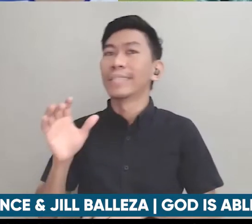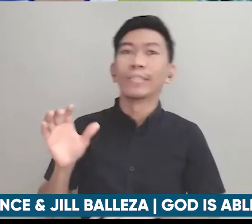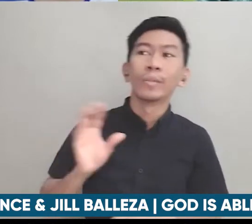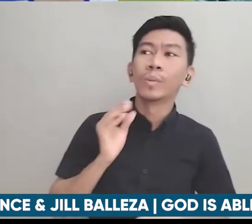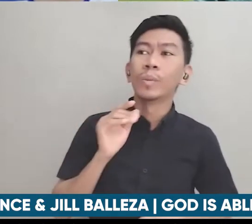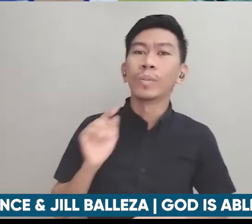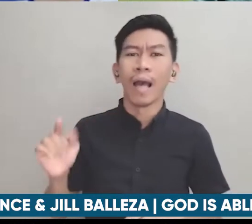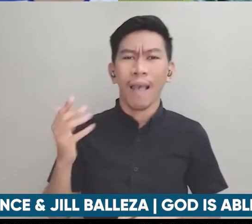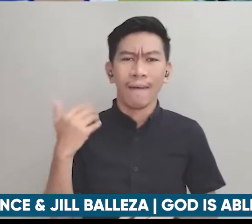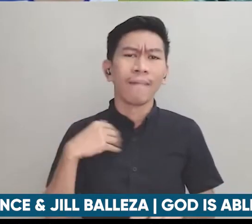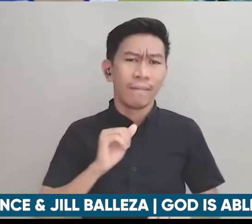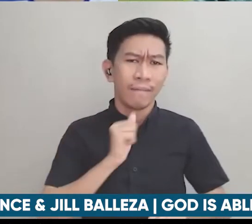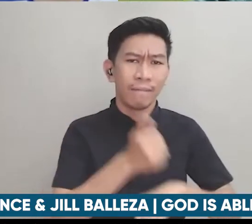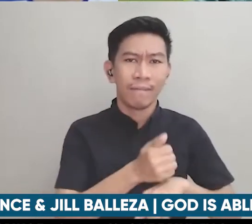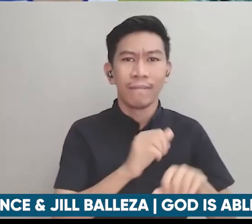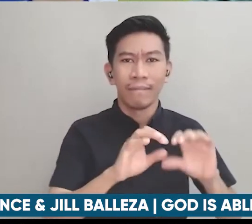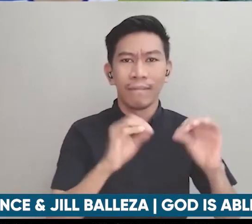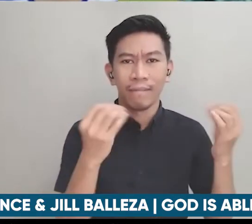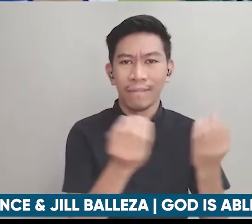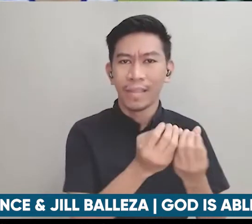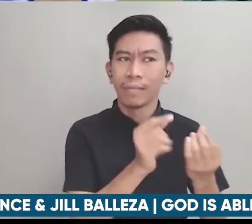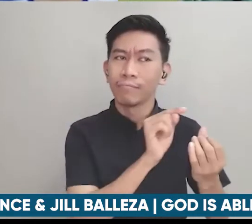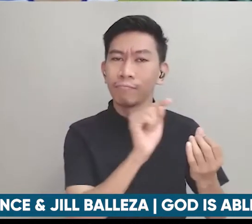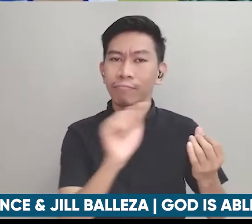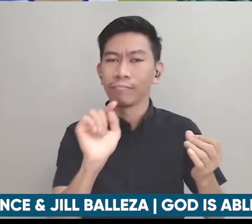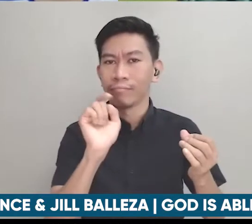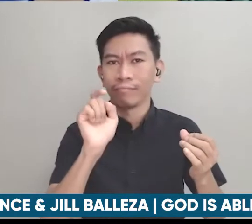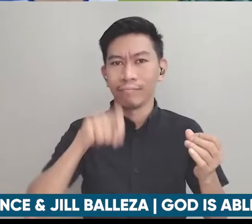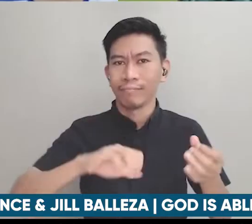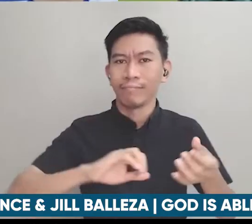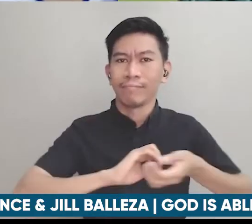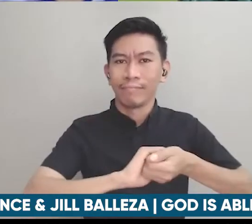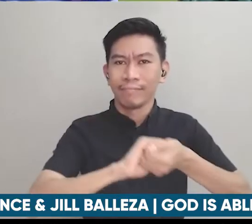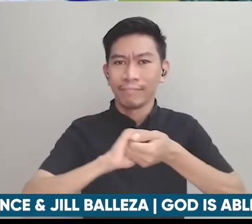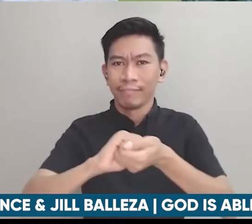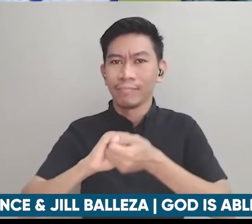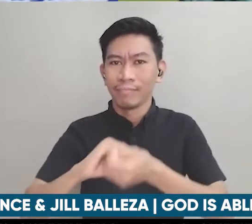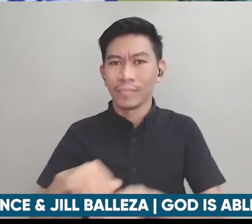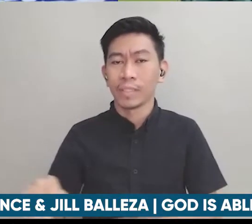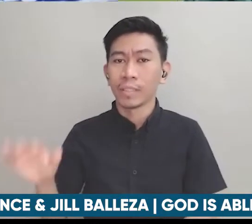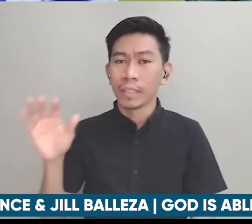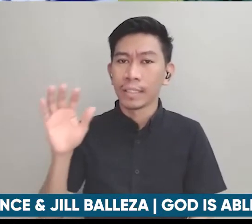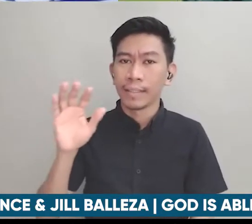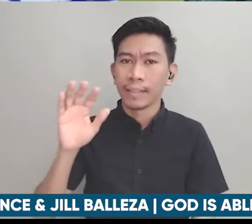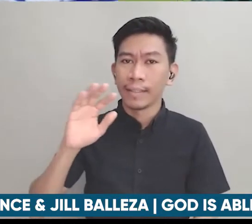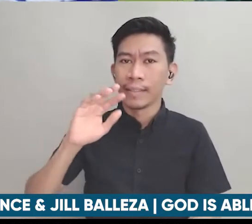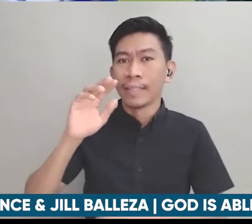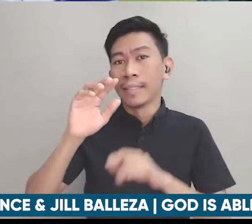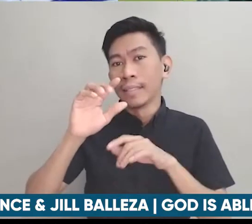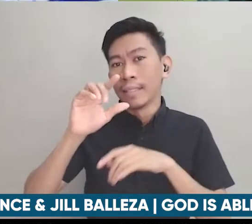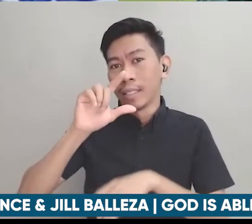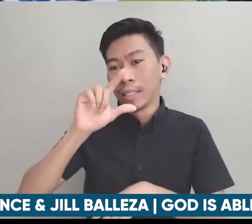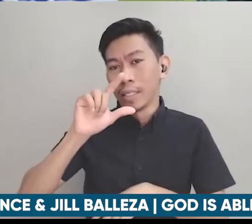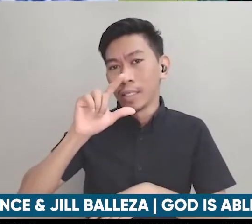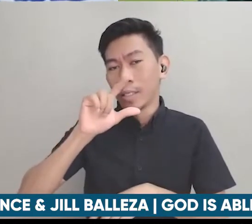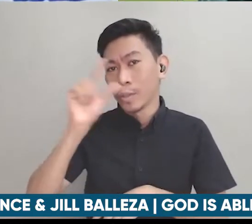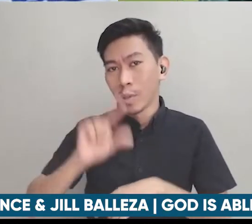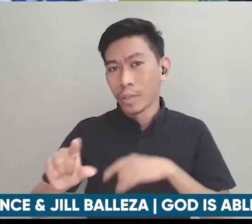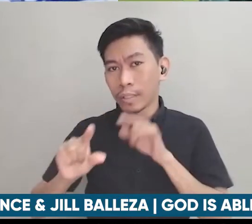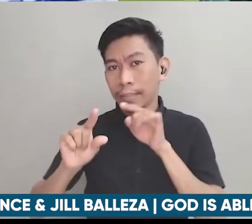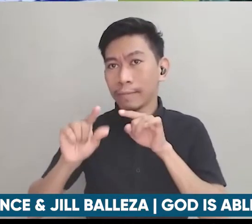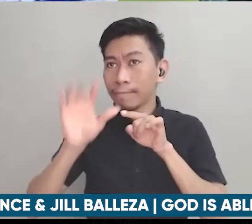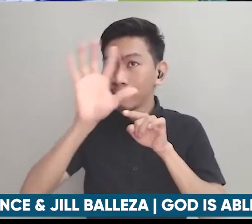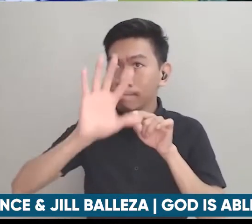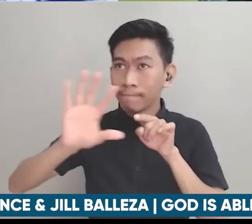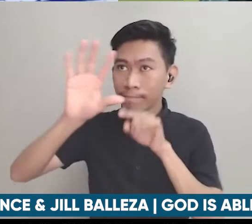sila at nangangailangan po sila ng partners we travel throughout Luzon at nakita namin kahit local government we usually think